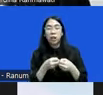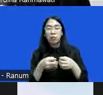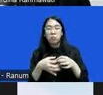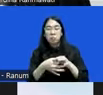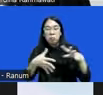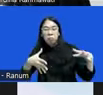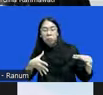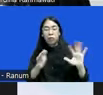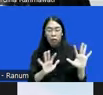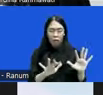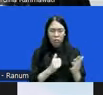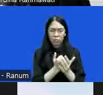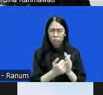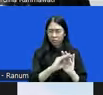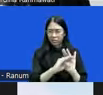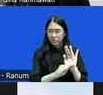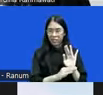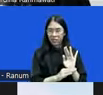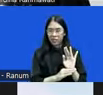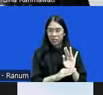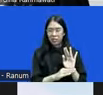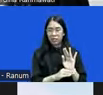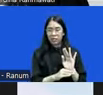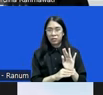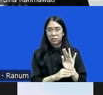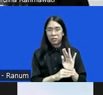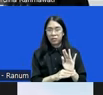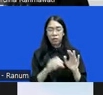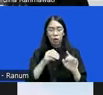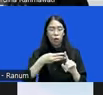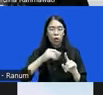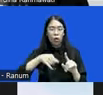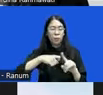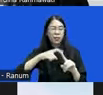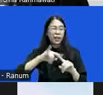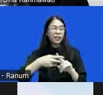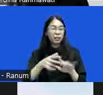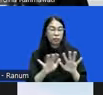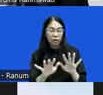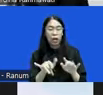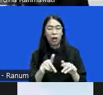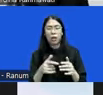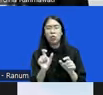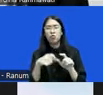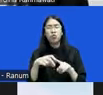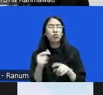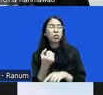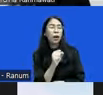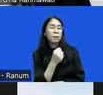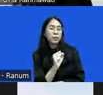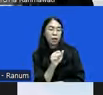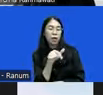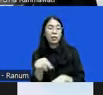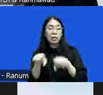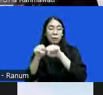syarat-syarat yang bersifat objektif sehingga nggak bisa diukur dan hasil dalam implementasi sangat